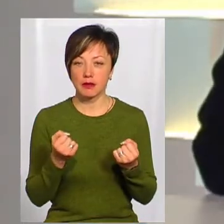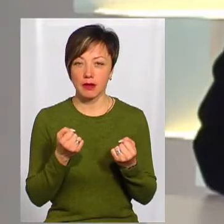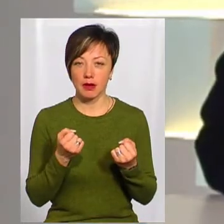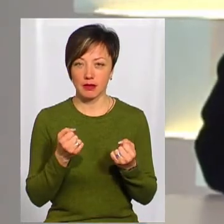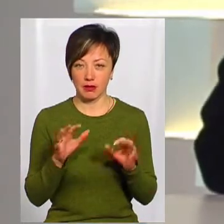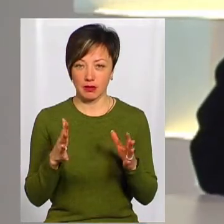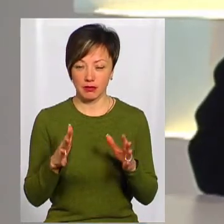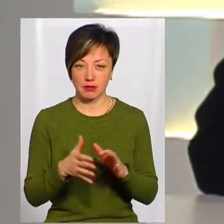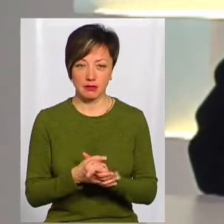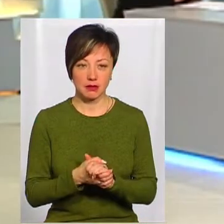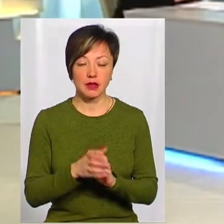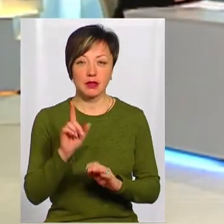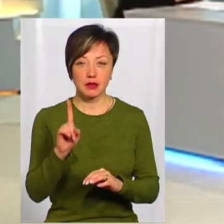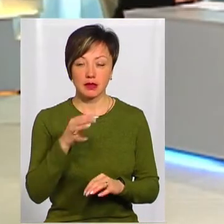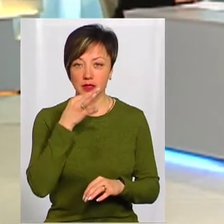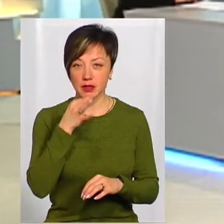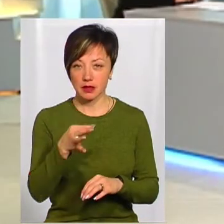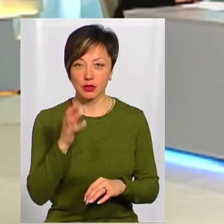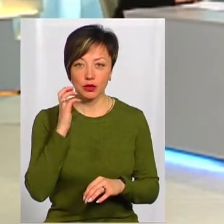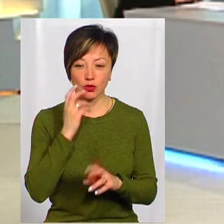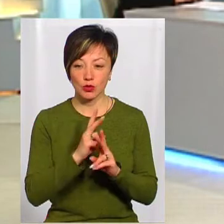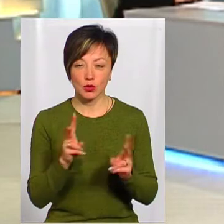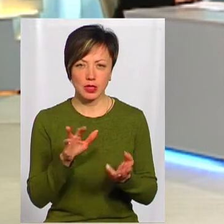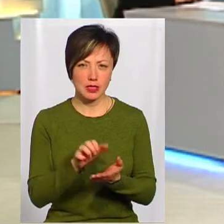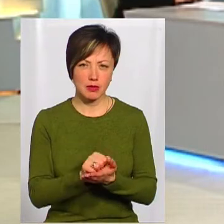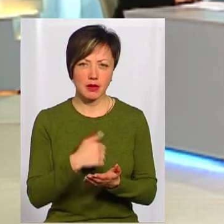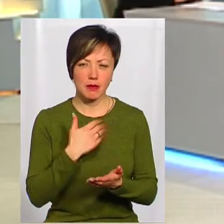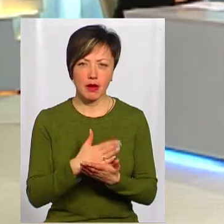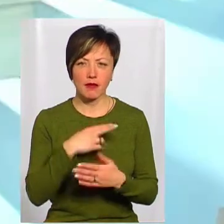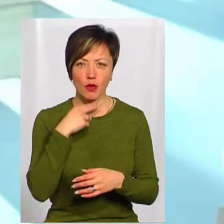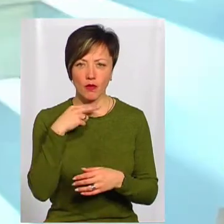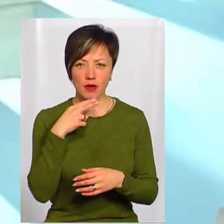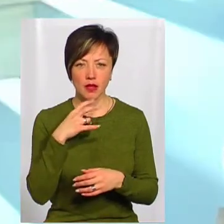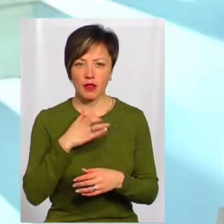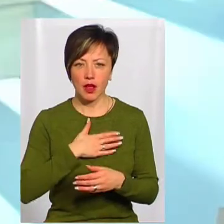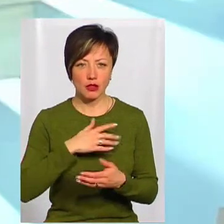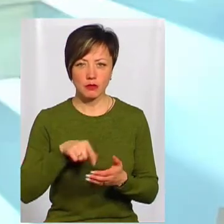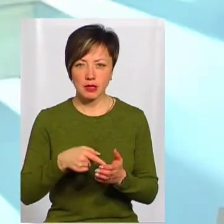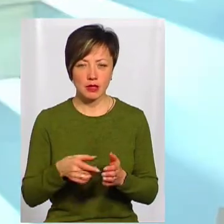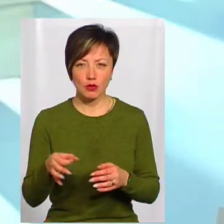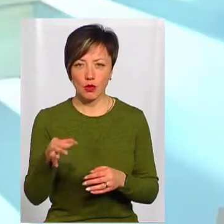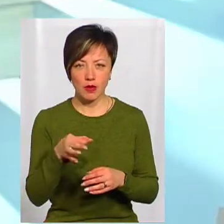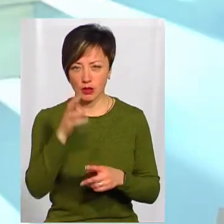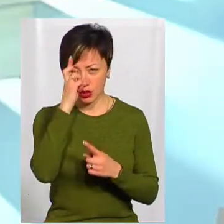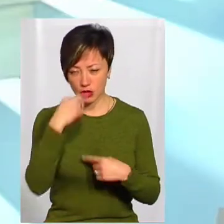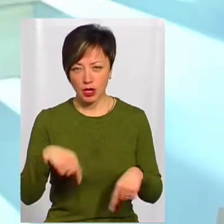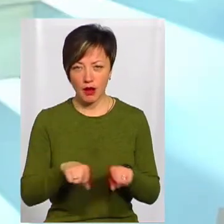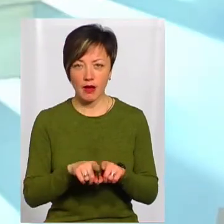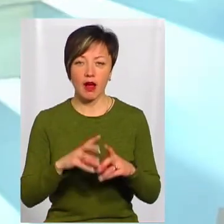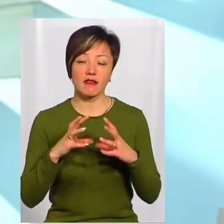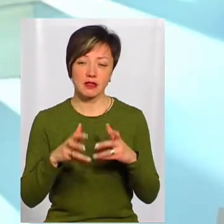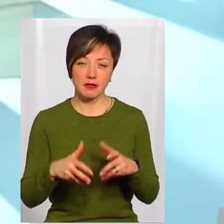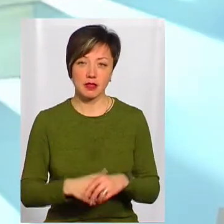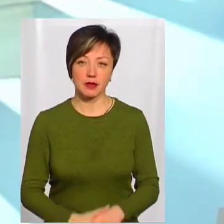Давайте поговоримо ще про ріки. я сказав, що серйозно ніхто не займався. Я б мав на увазі не наше місто, не нашу область, не нашу державу,